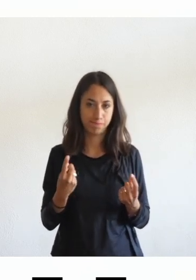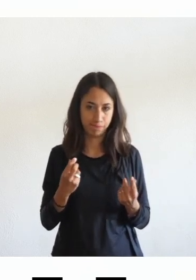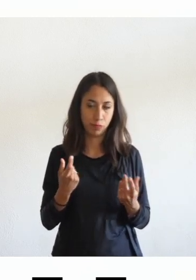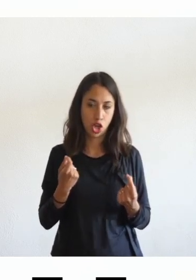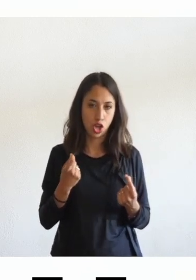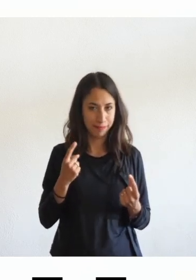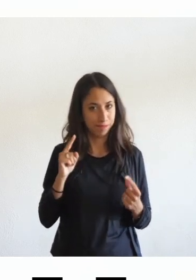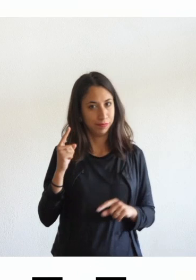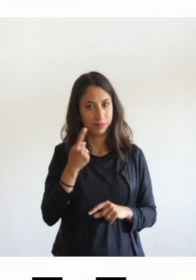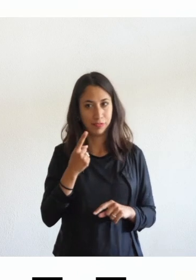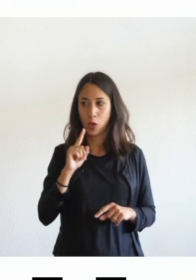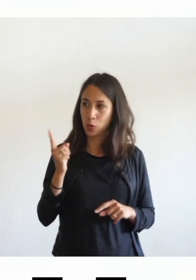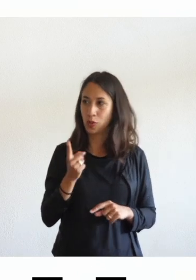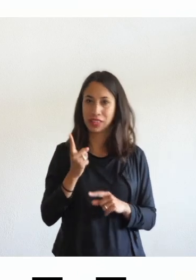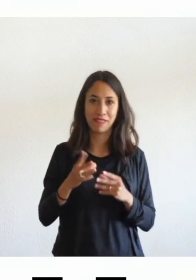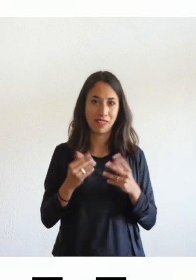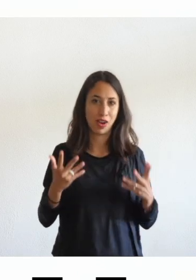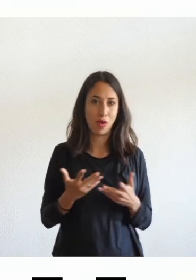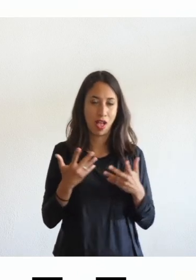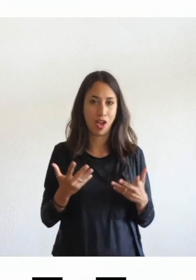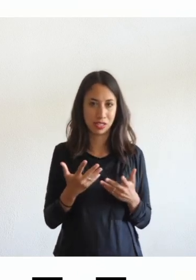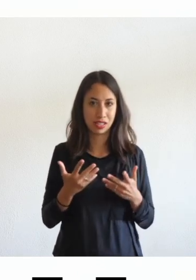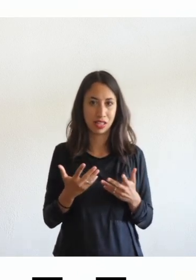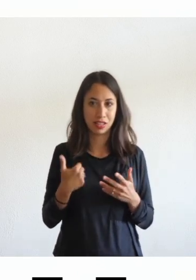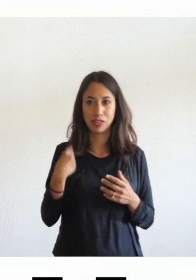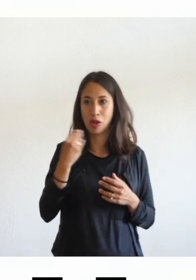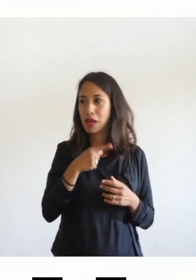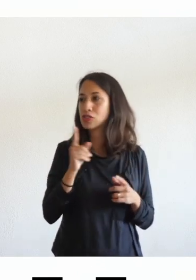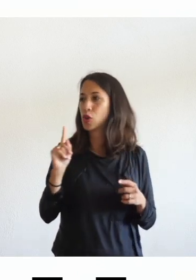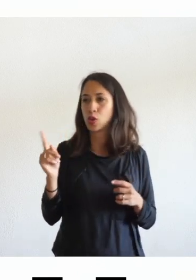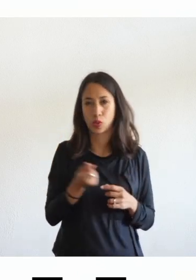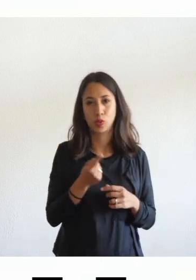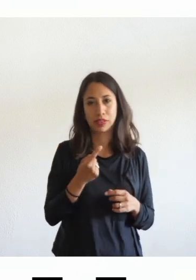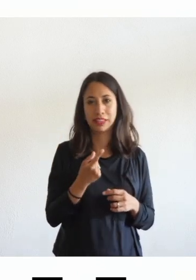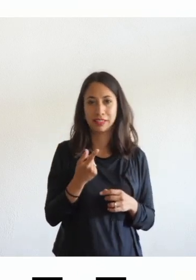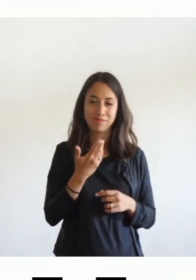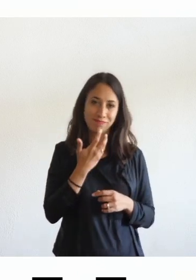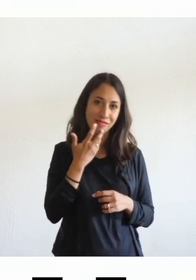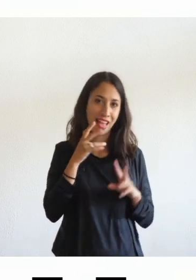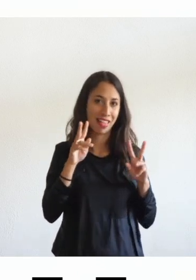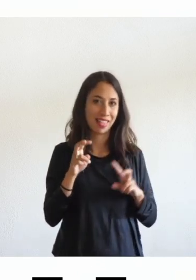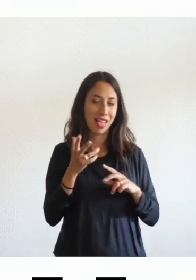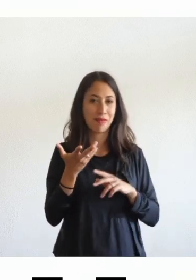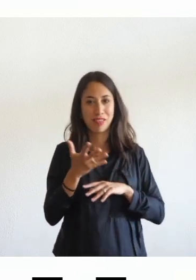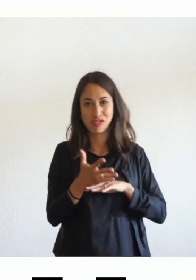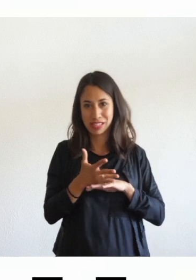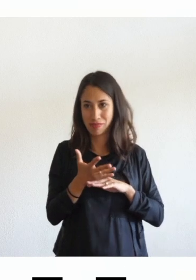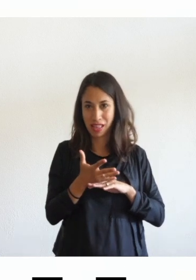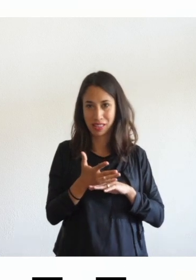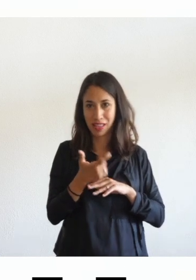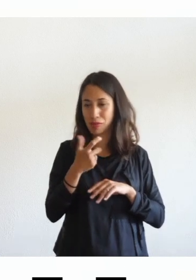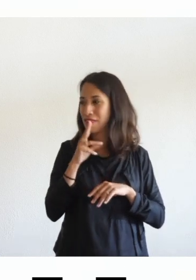se siete qui immagino che avete un interesse per l'accessibilità per il tema dei libri digitali perché come dicevo giustamente Matteo